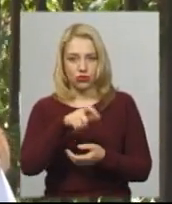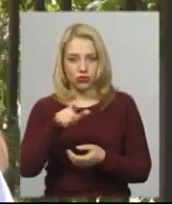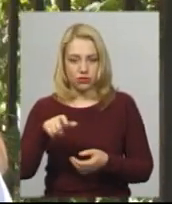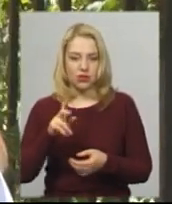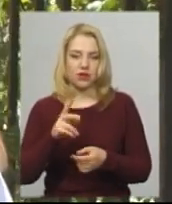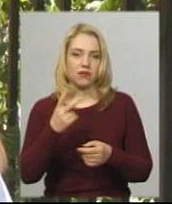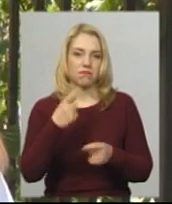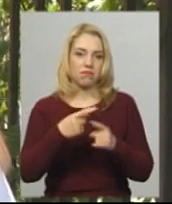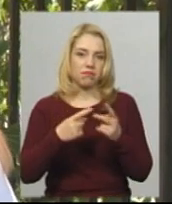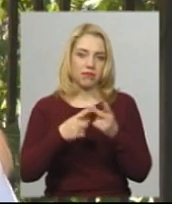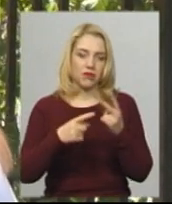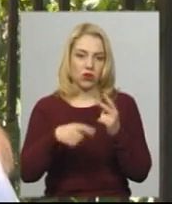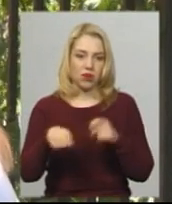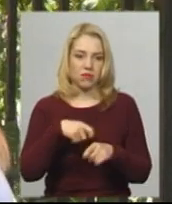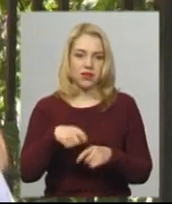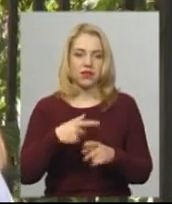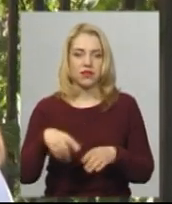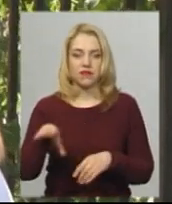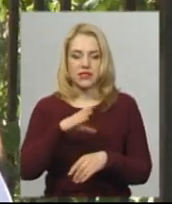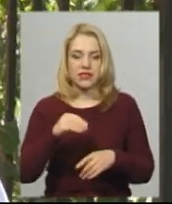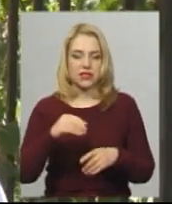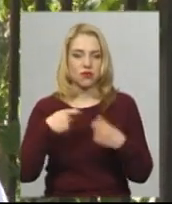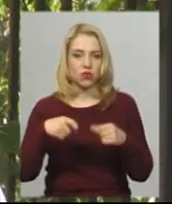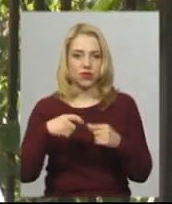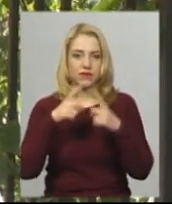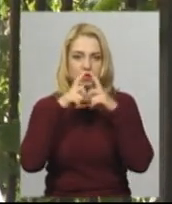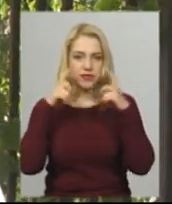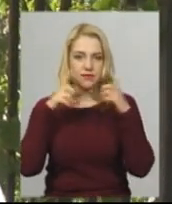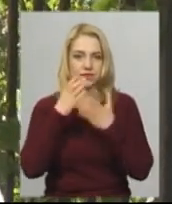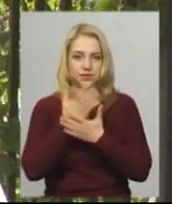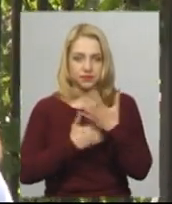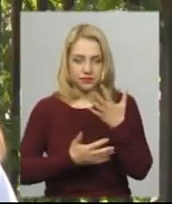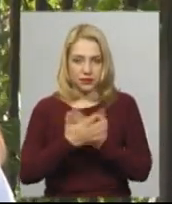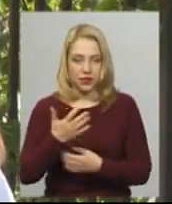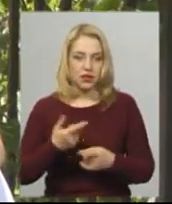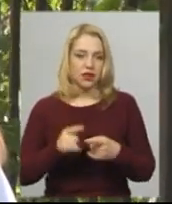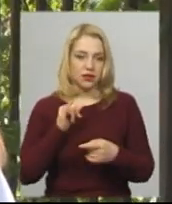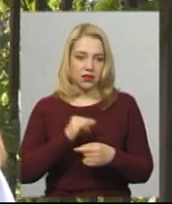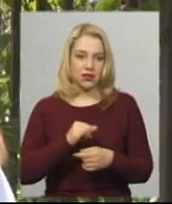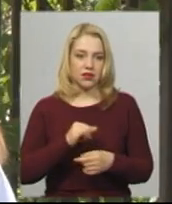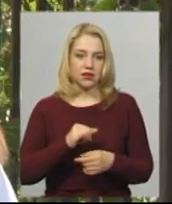господарювання у засобах індивідуального захисту, протирання і